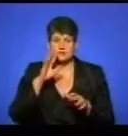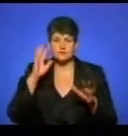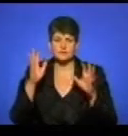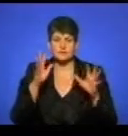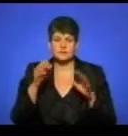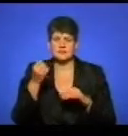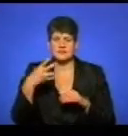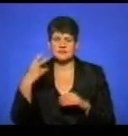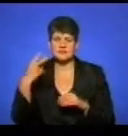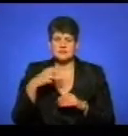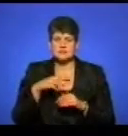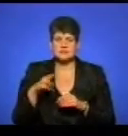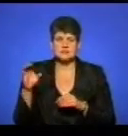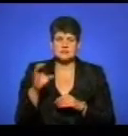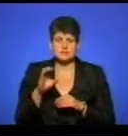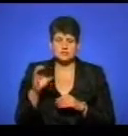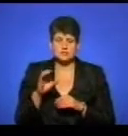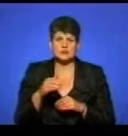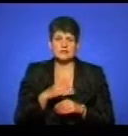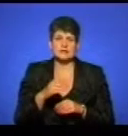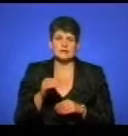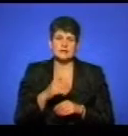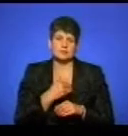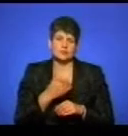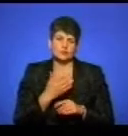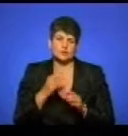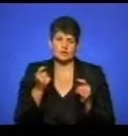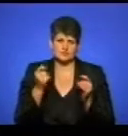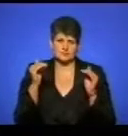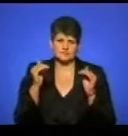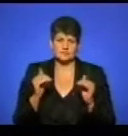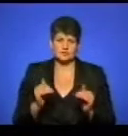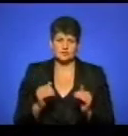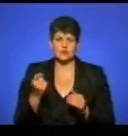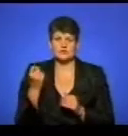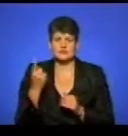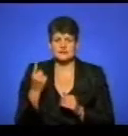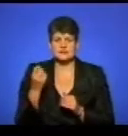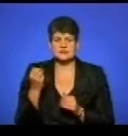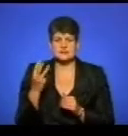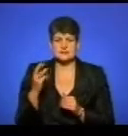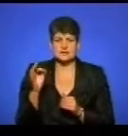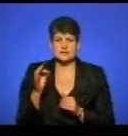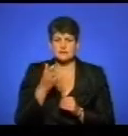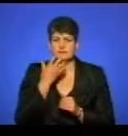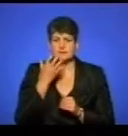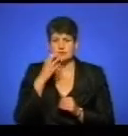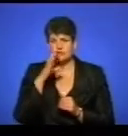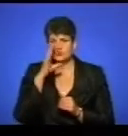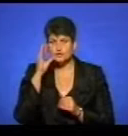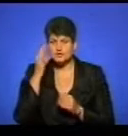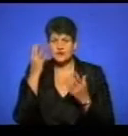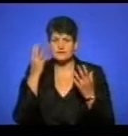15-20 метрів за секунду. Температурні показники дещо знизяться. До 11-13 градусів тепла вночі